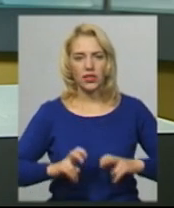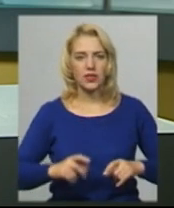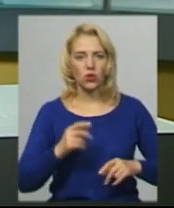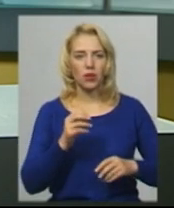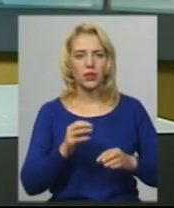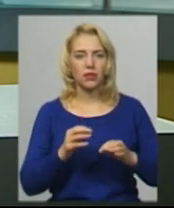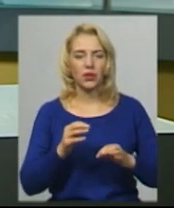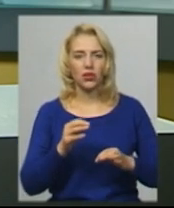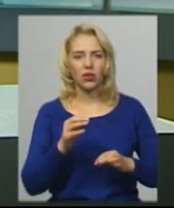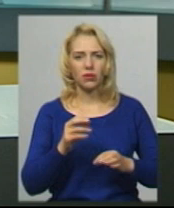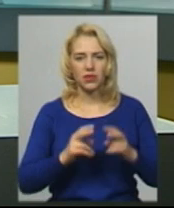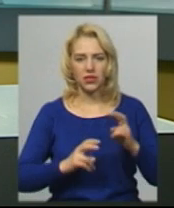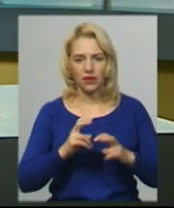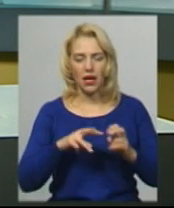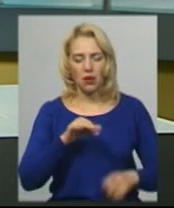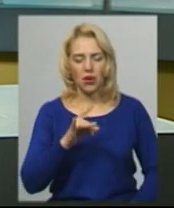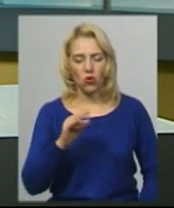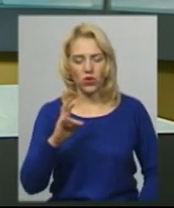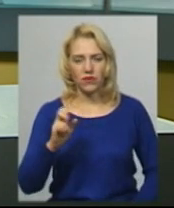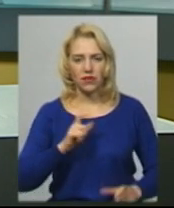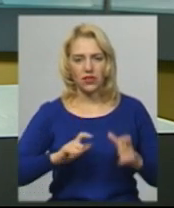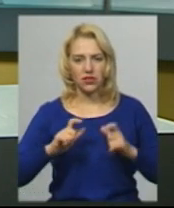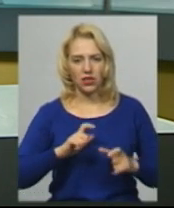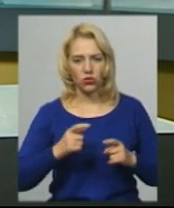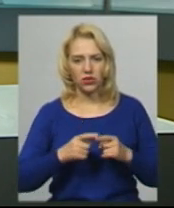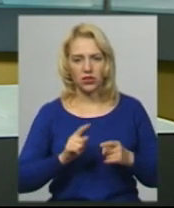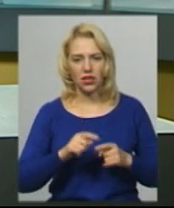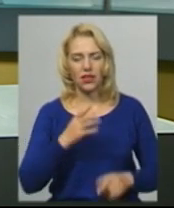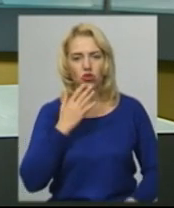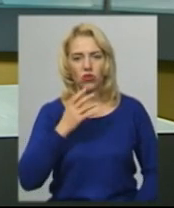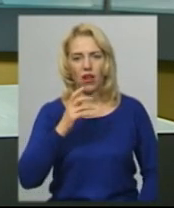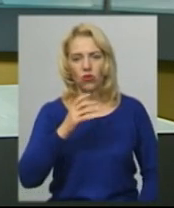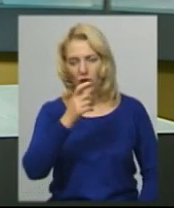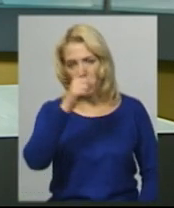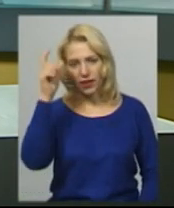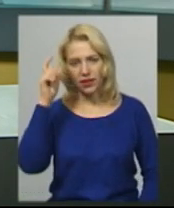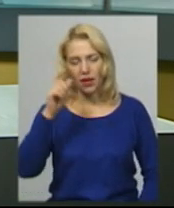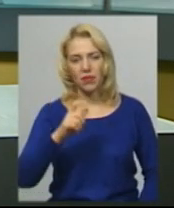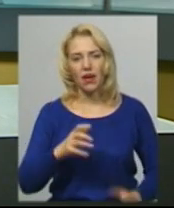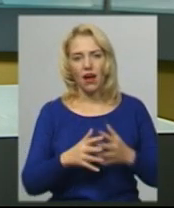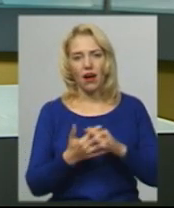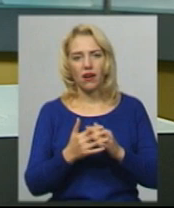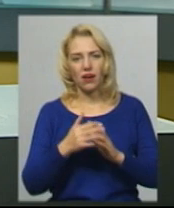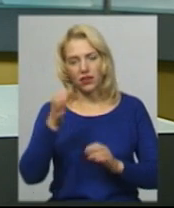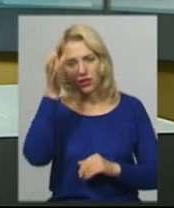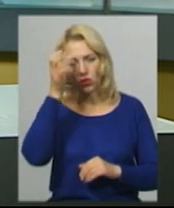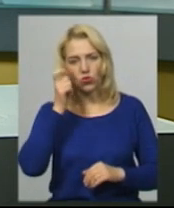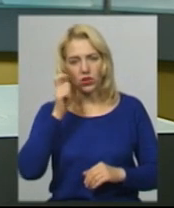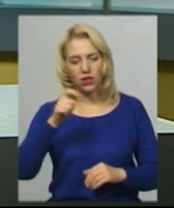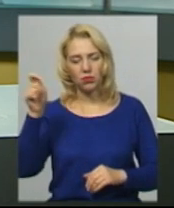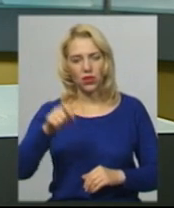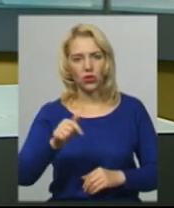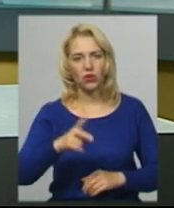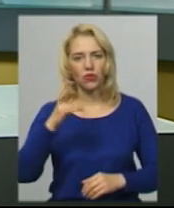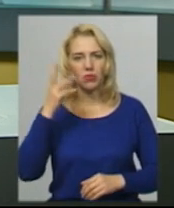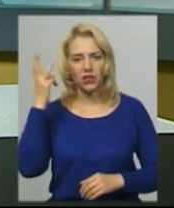Миронівського інституту пшениці імені Василя Ремесла Національної академії аграрних наук України сьогодні приїхали в Хмельницький на